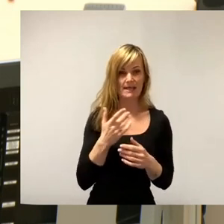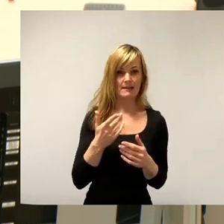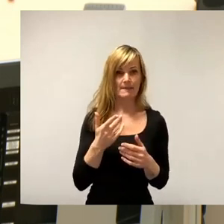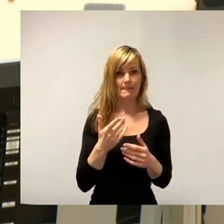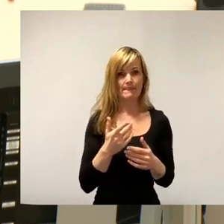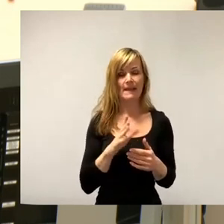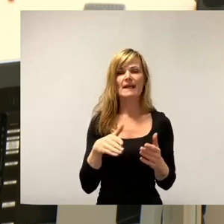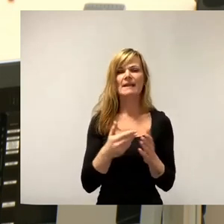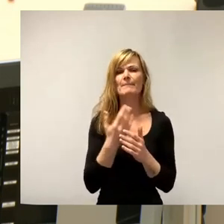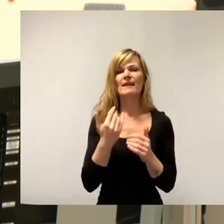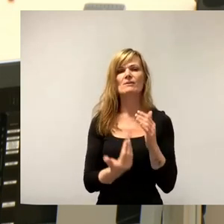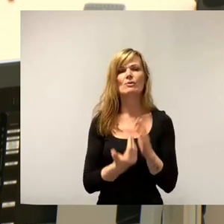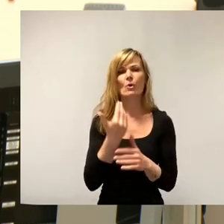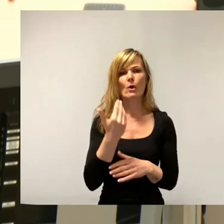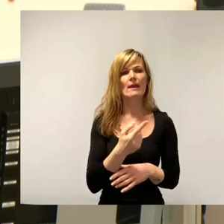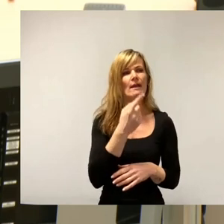eine neue, Herr Zastrow,